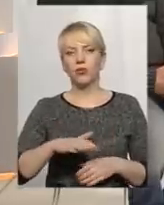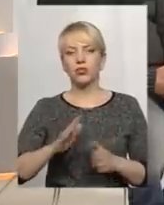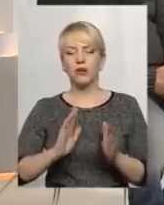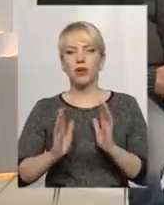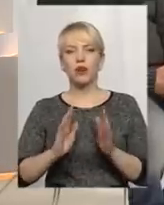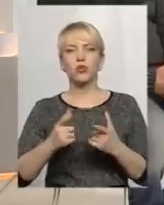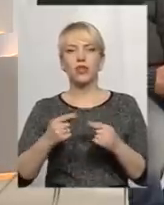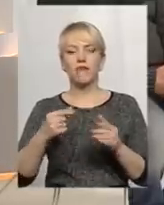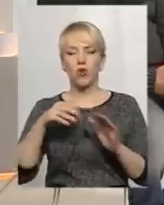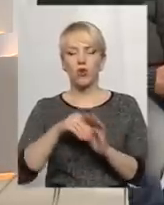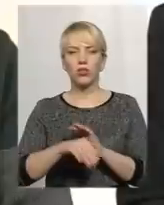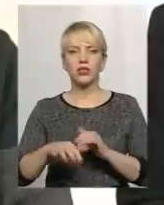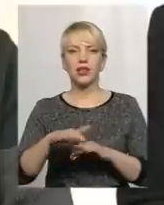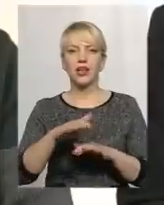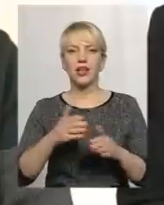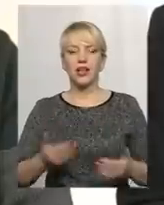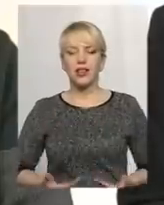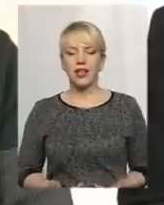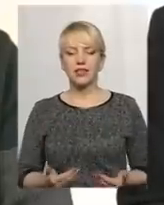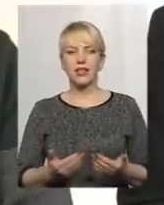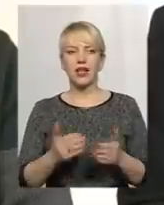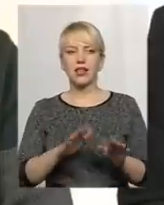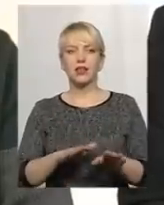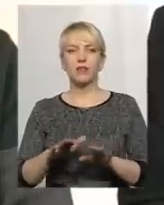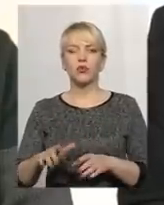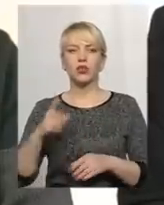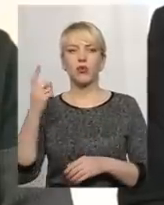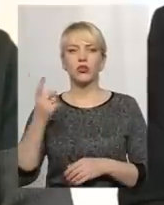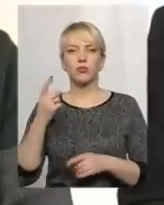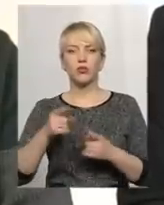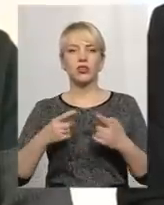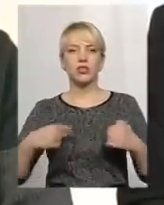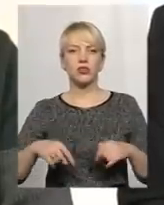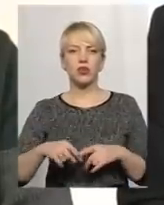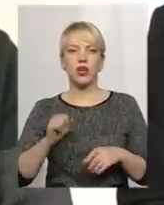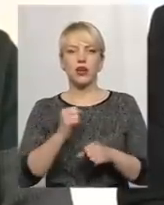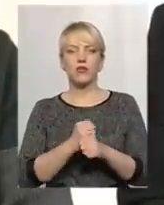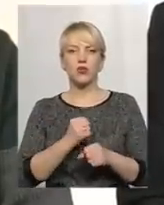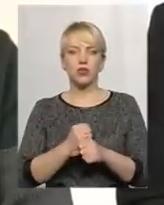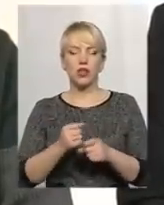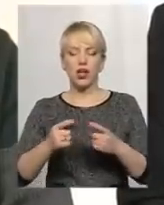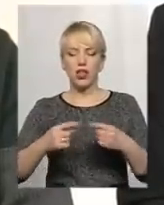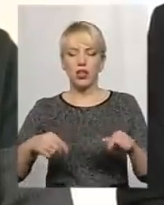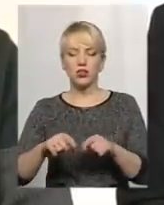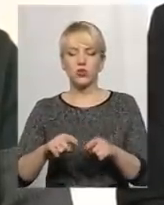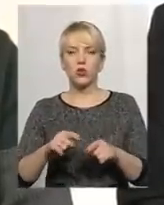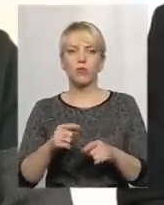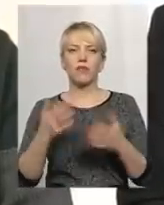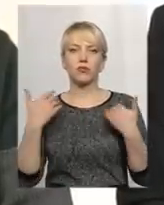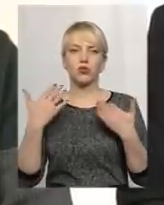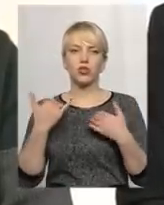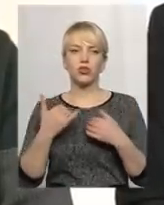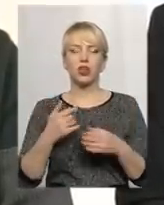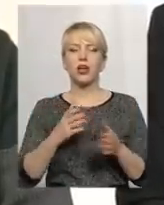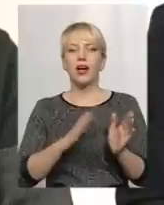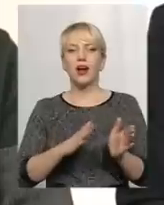входять і населені пункти, і господарська зона, і стаціонарна зона відпочинку, регульована зона, і заповідна